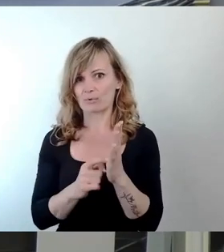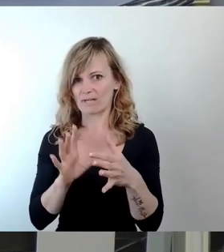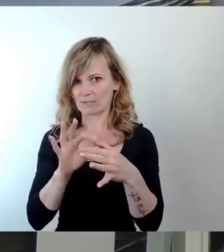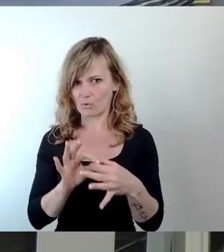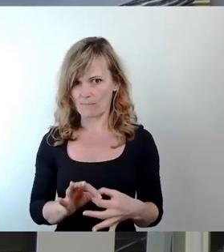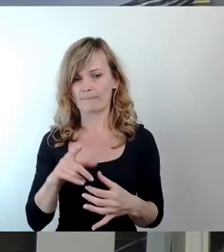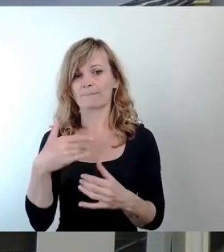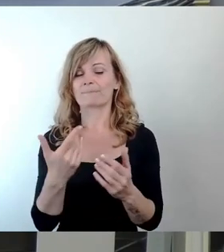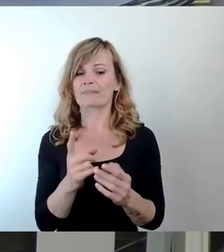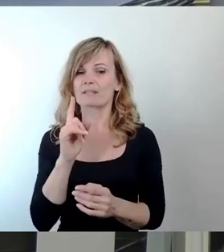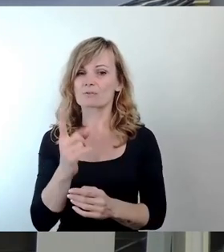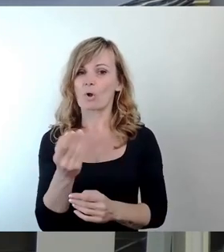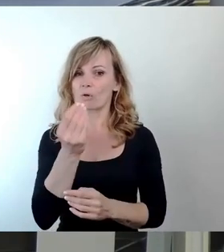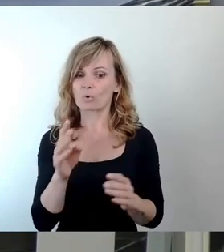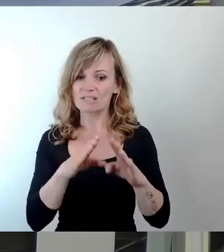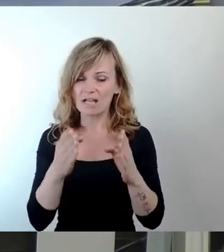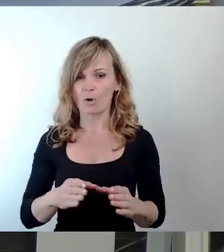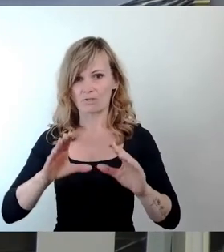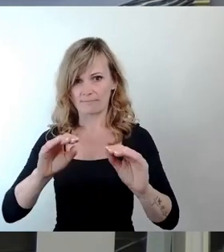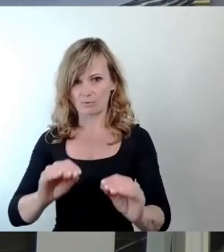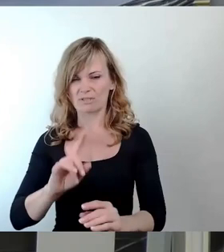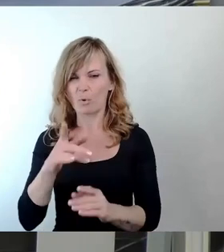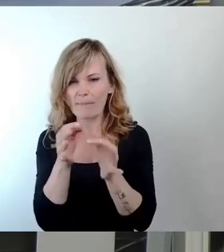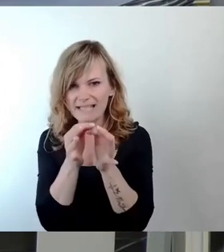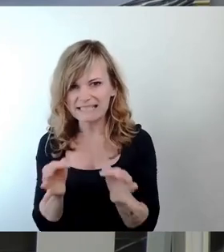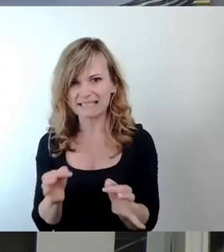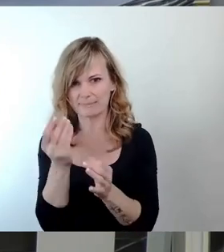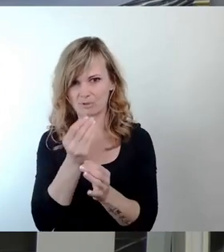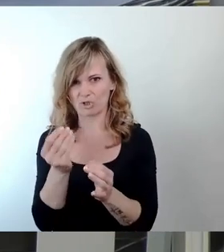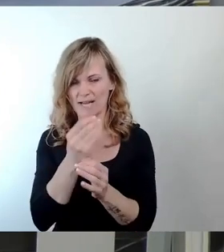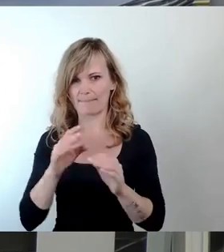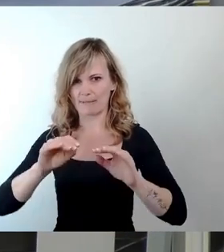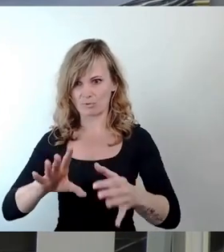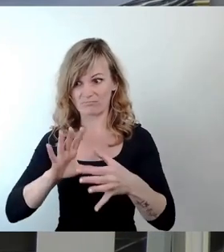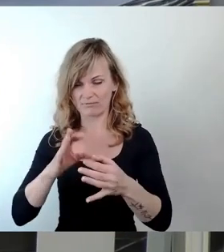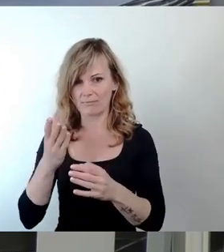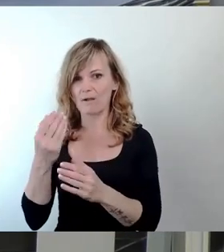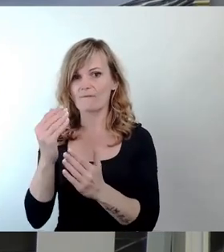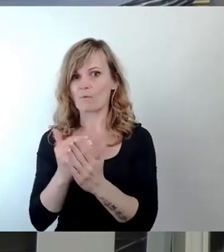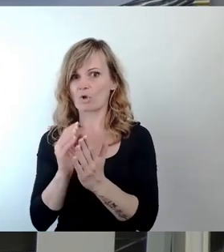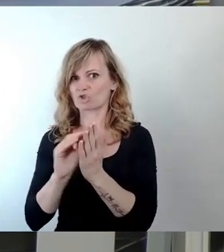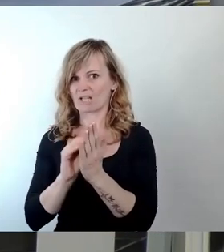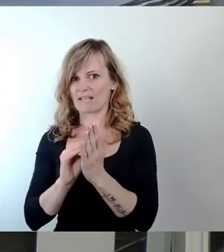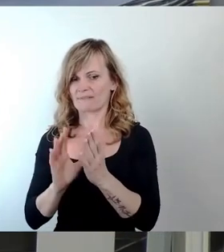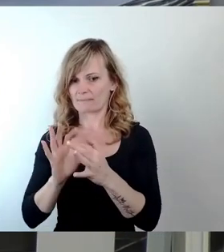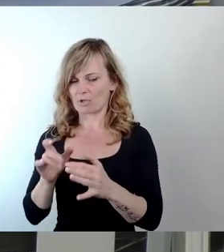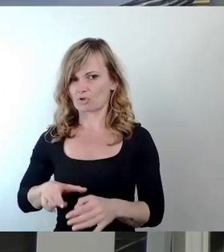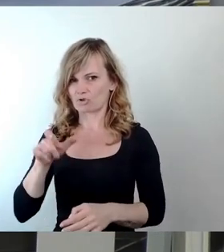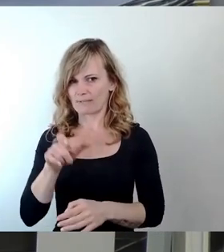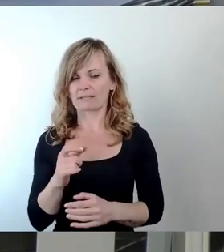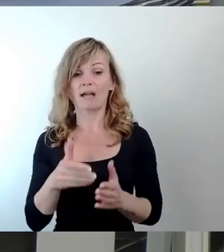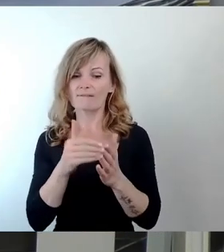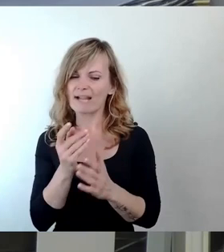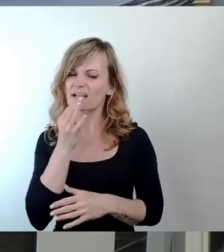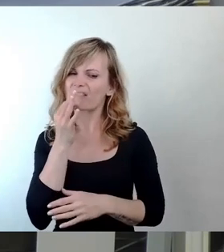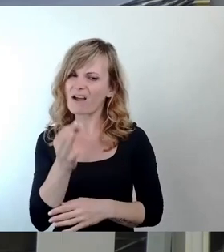als Kunsthaus genutzt werden, also eine noch detailliertere Nutzung, die mit der Spende vorgeschrieben werden soll. Also bedarf es einer weiteren Frage, die